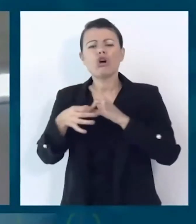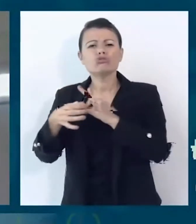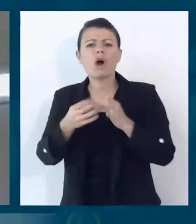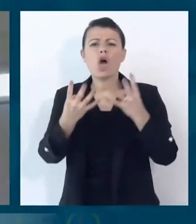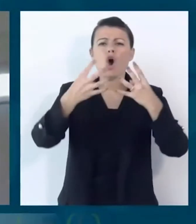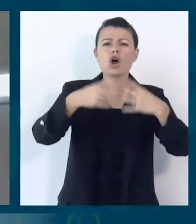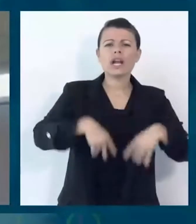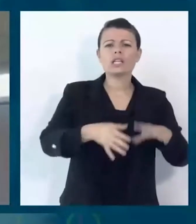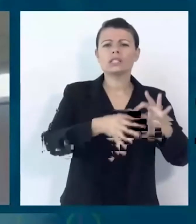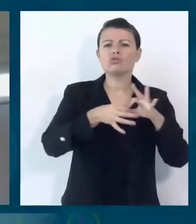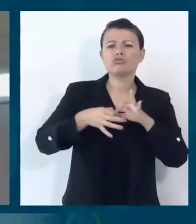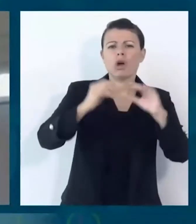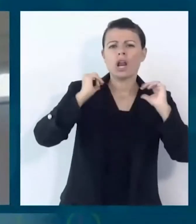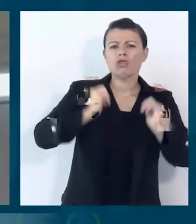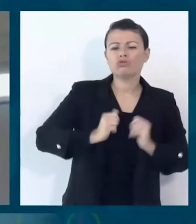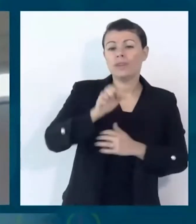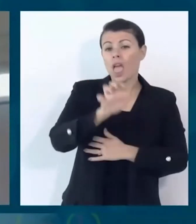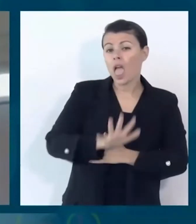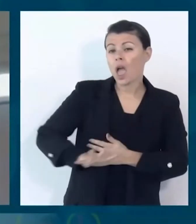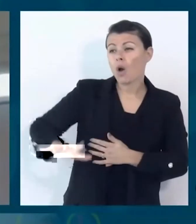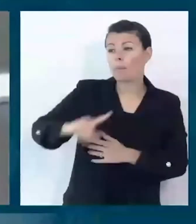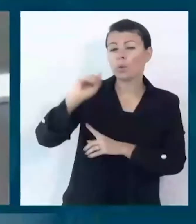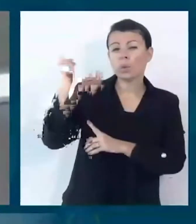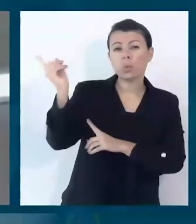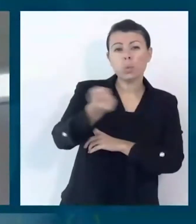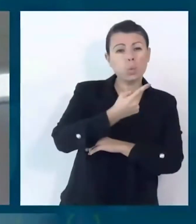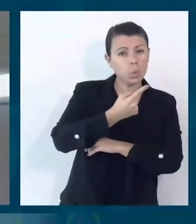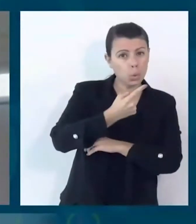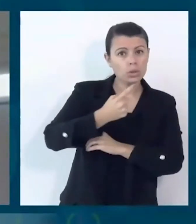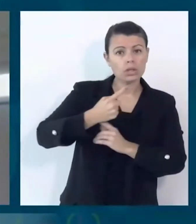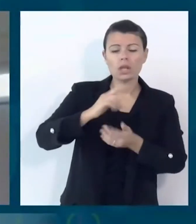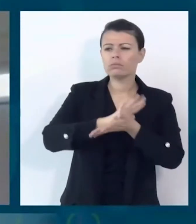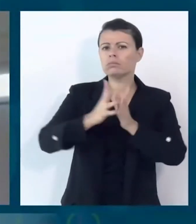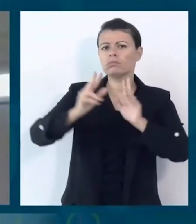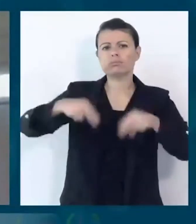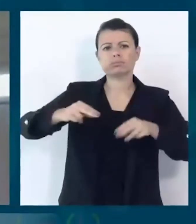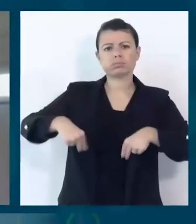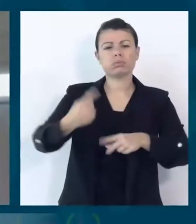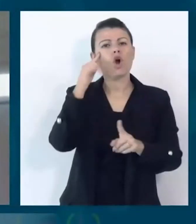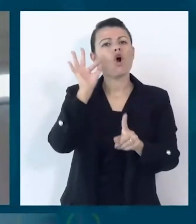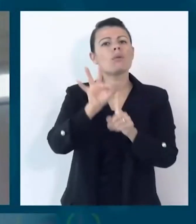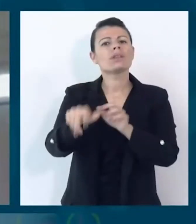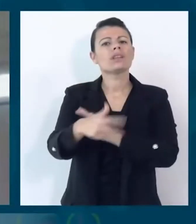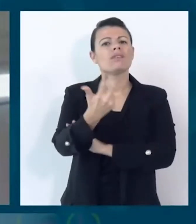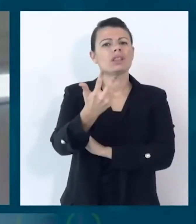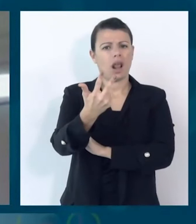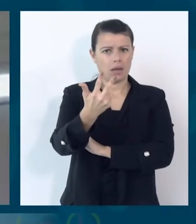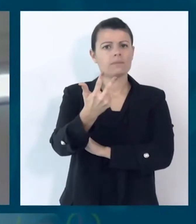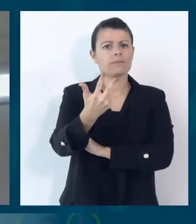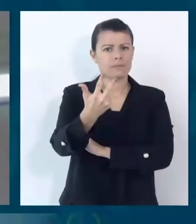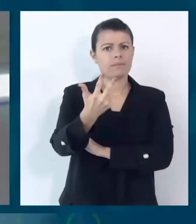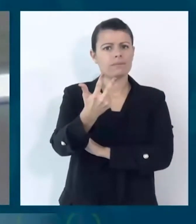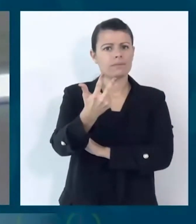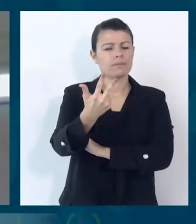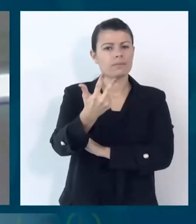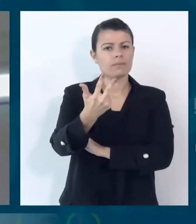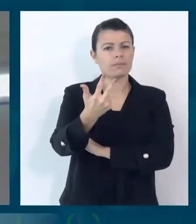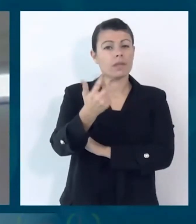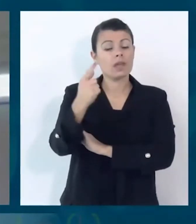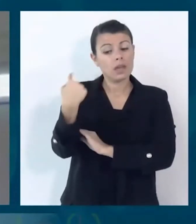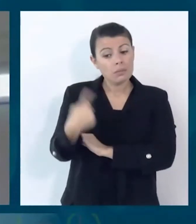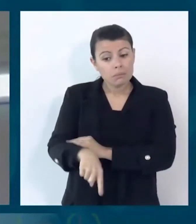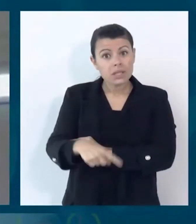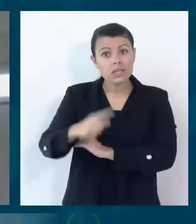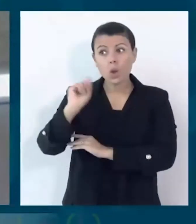europeo hanno sottoscritto questi tre obiettivi. Questo è importante perché